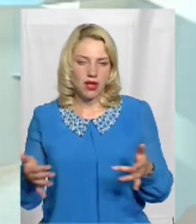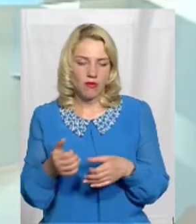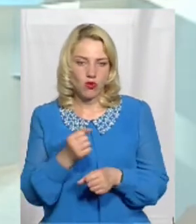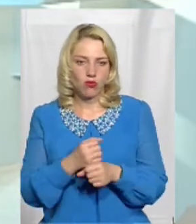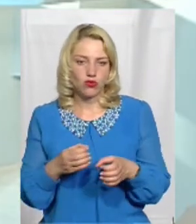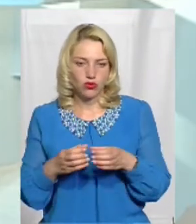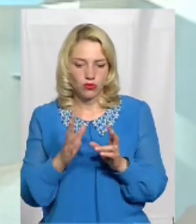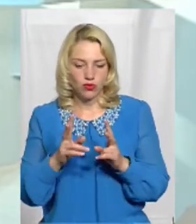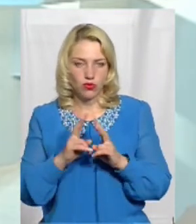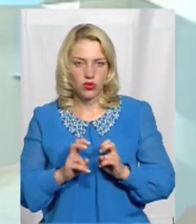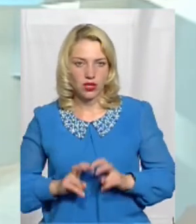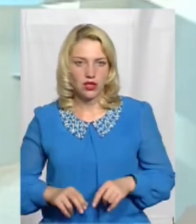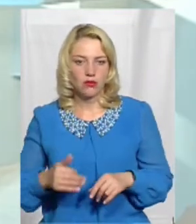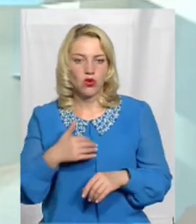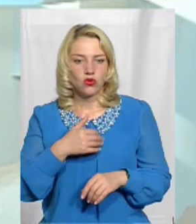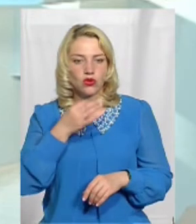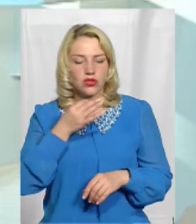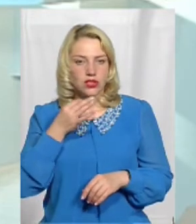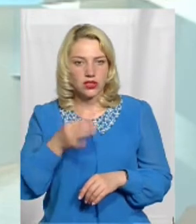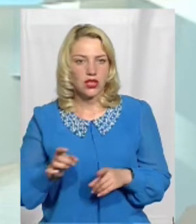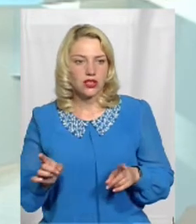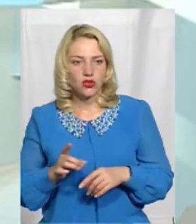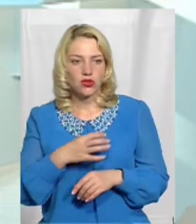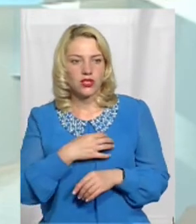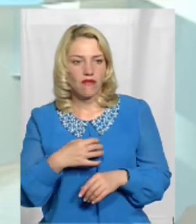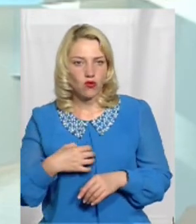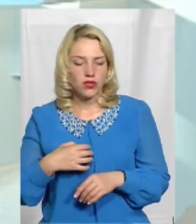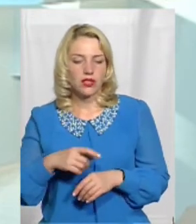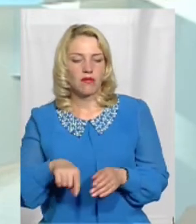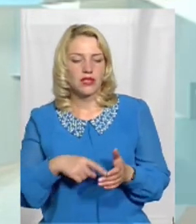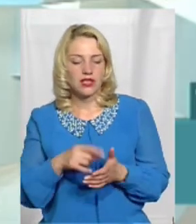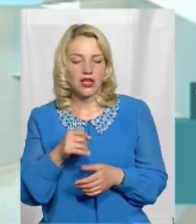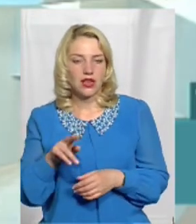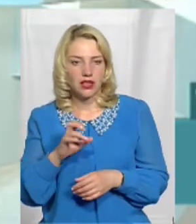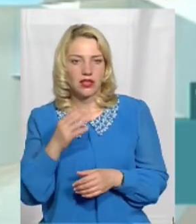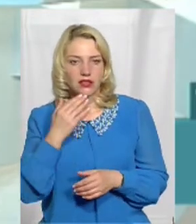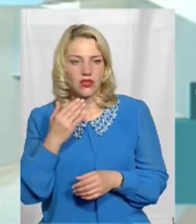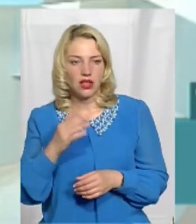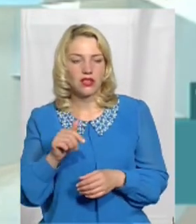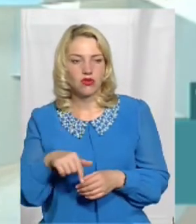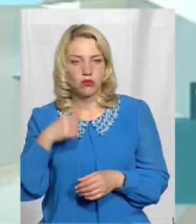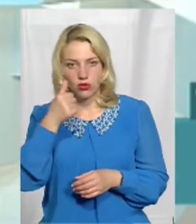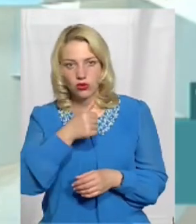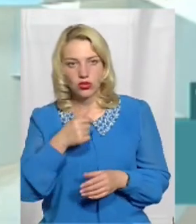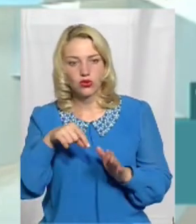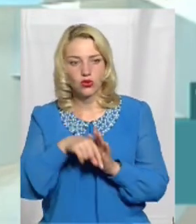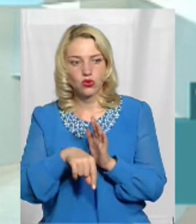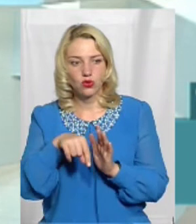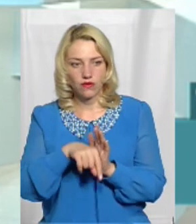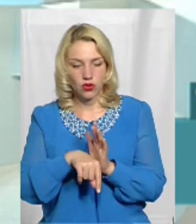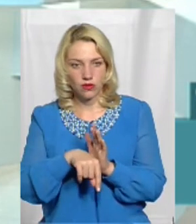розглянемо його Я хочу сказати, що Славутська міська рада зверталась вже в цьому році Стосовно